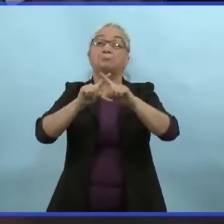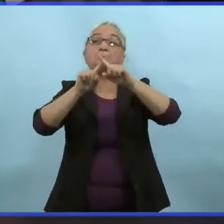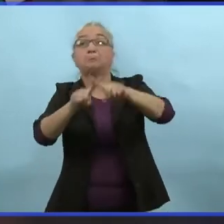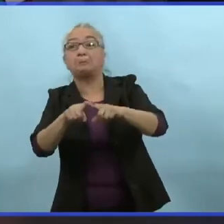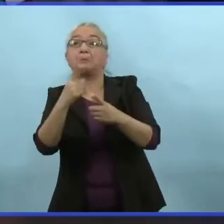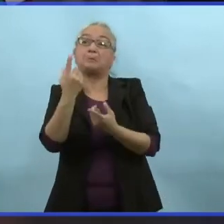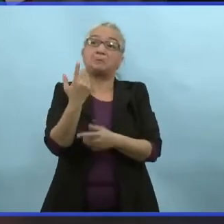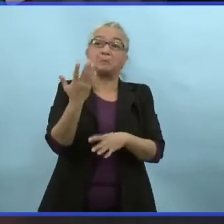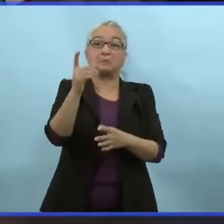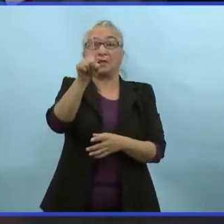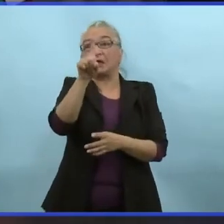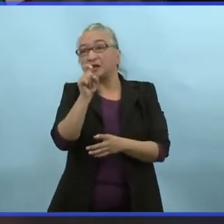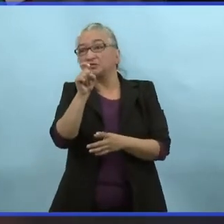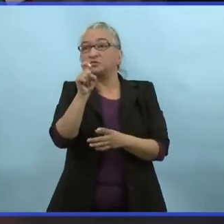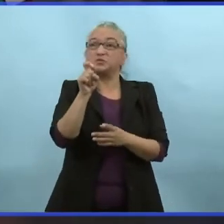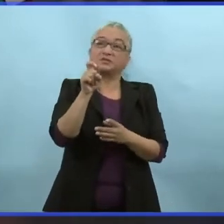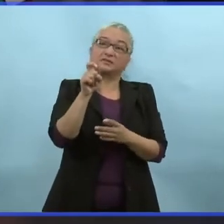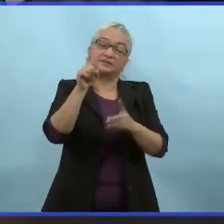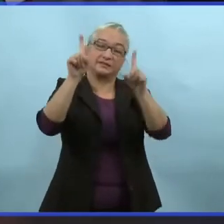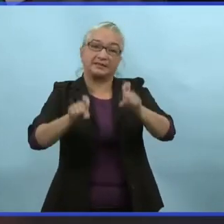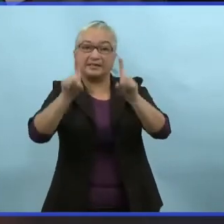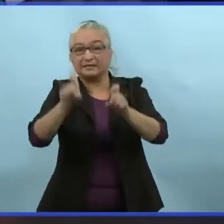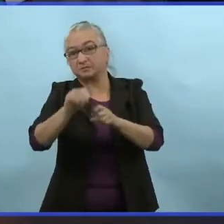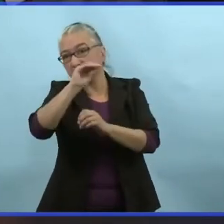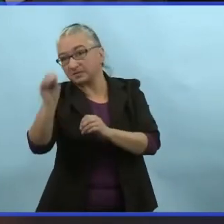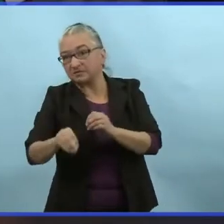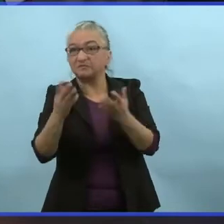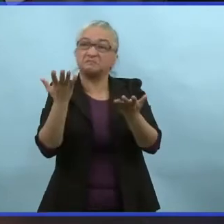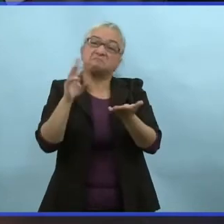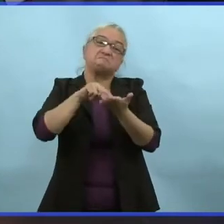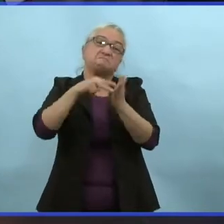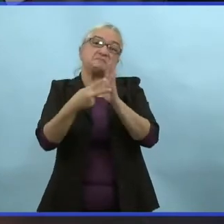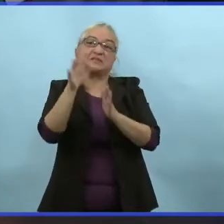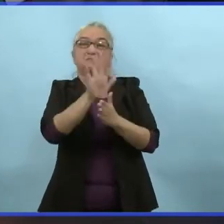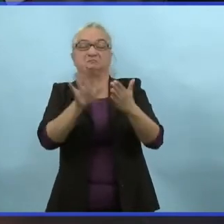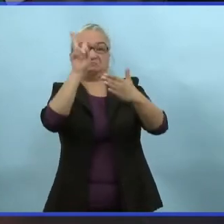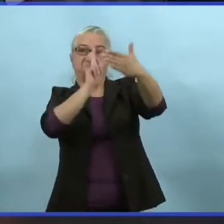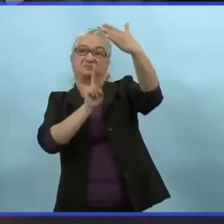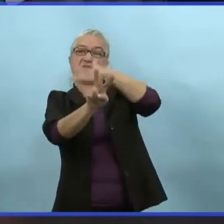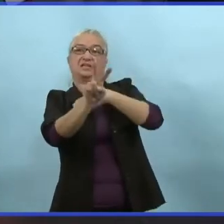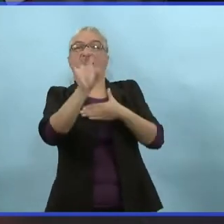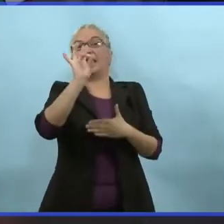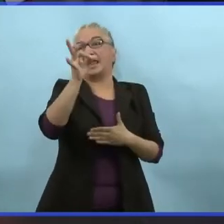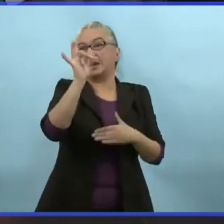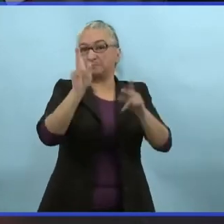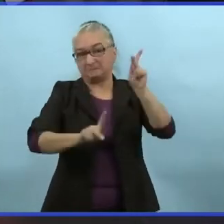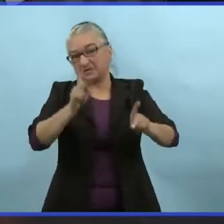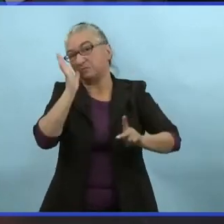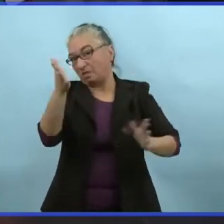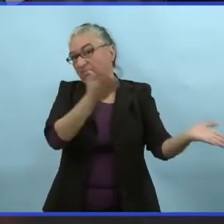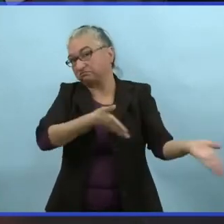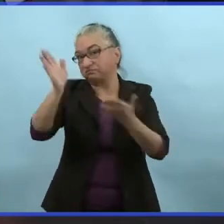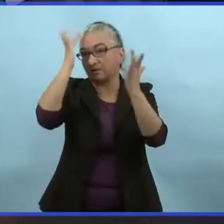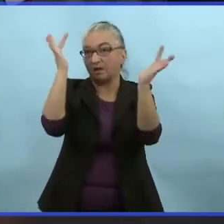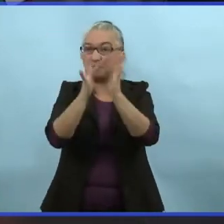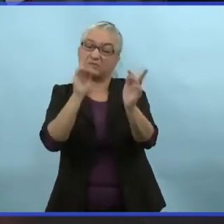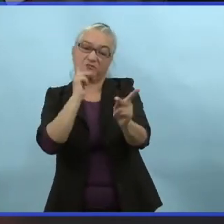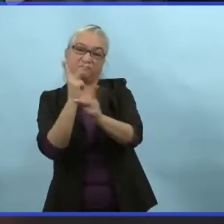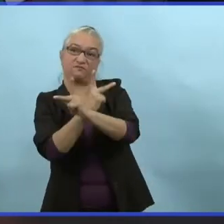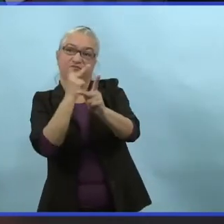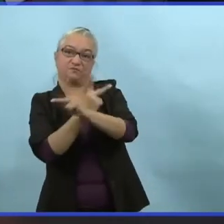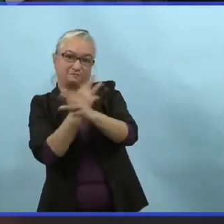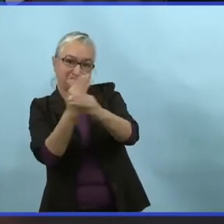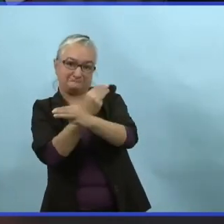les taux de positivité. On pouvait se dire OK, dans une semaine, on va avoir sept personnes à l'hôpital,